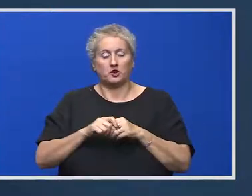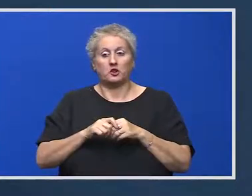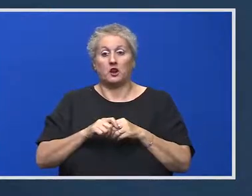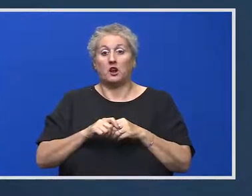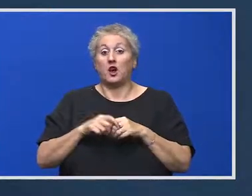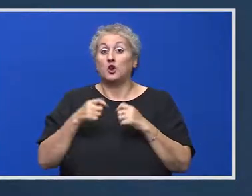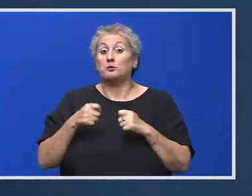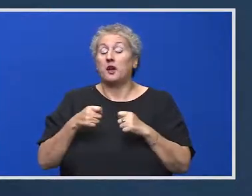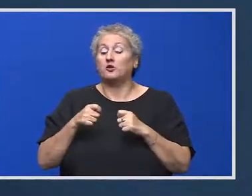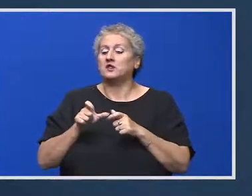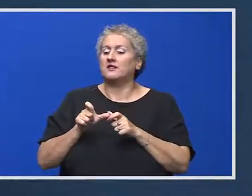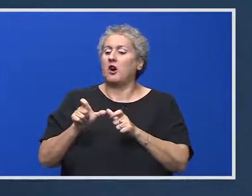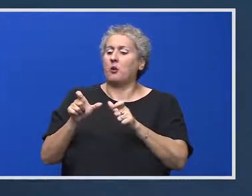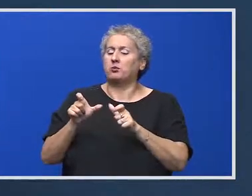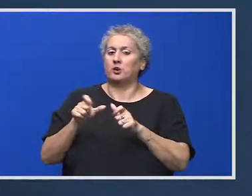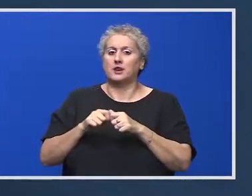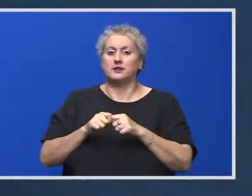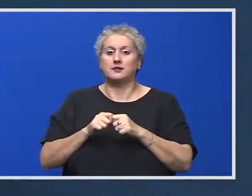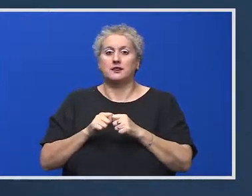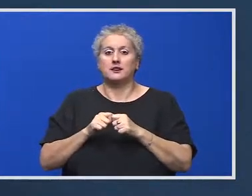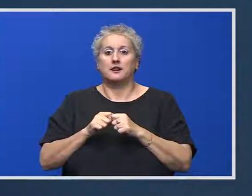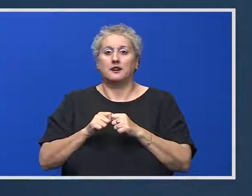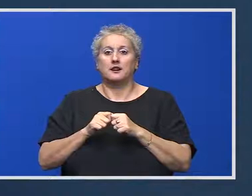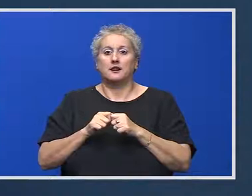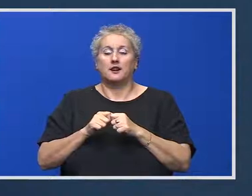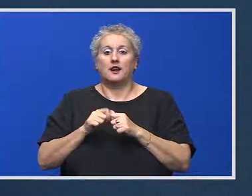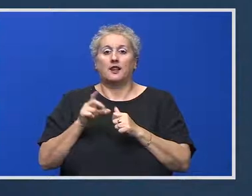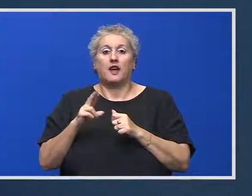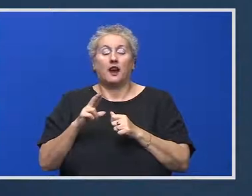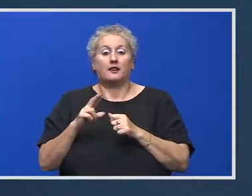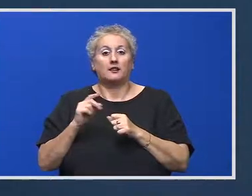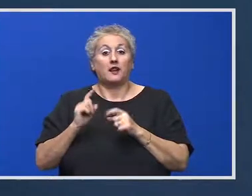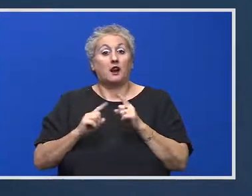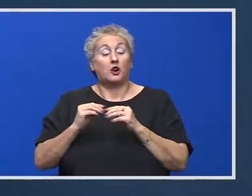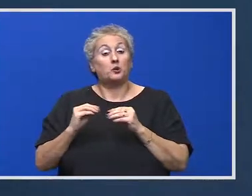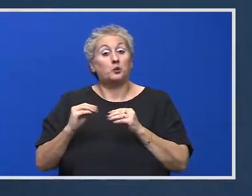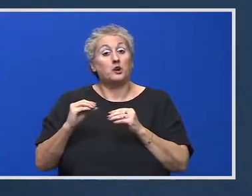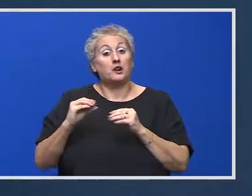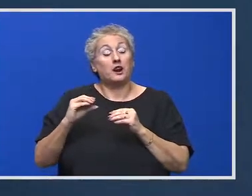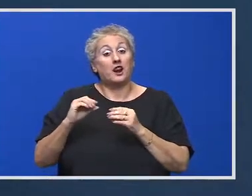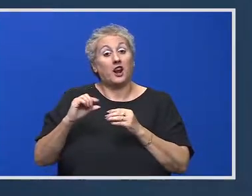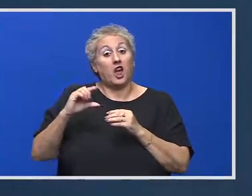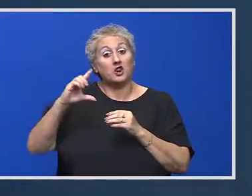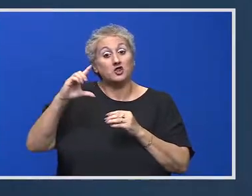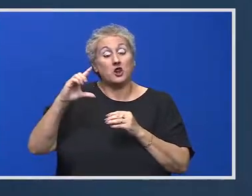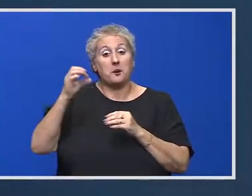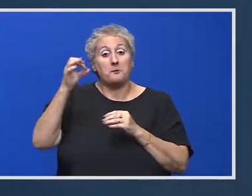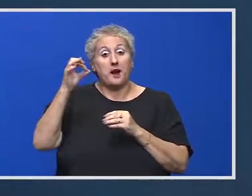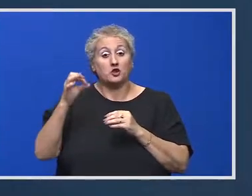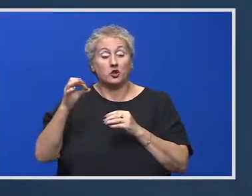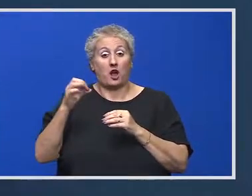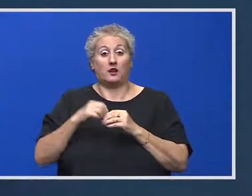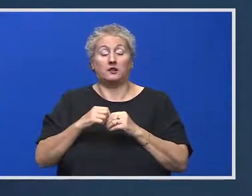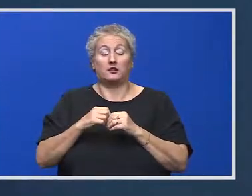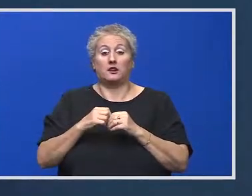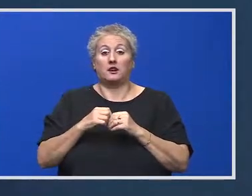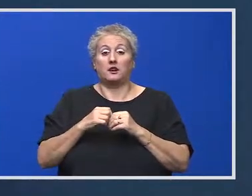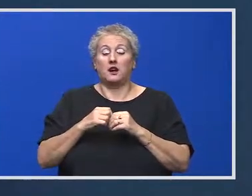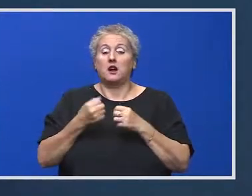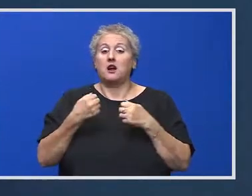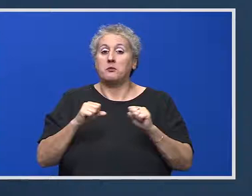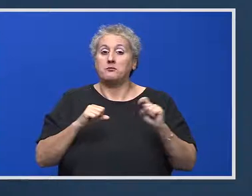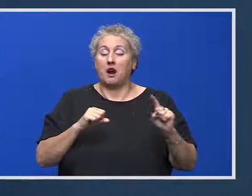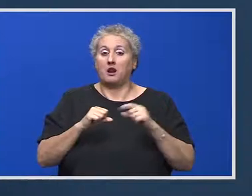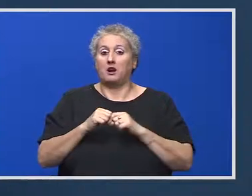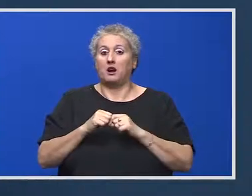dumneavoastră, vă opuneți, dar nemajorând capitalul social, România are foarte mult de pierdut față de